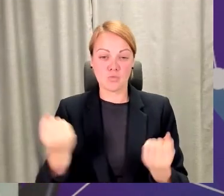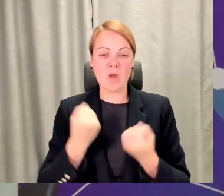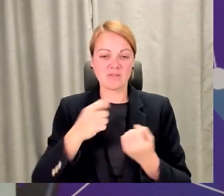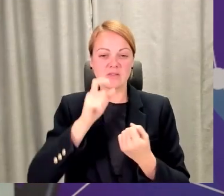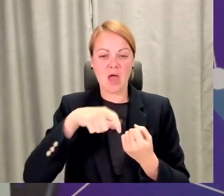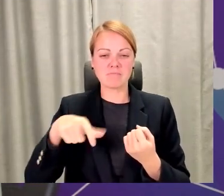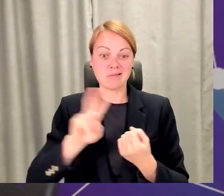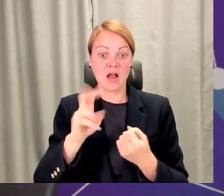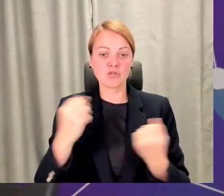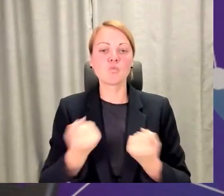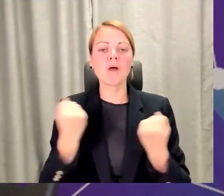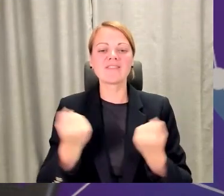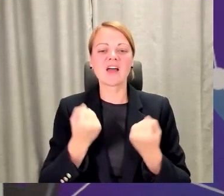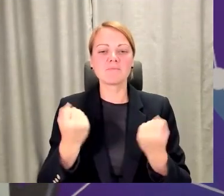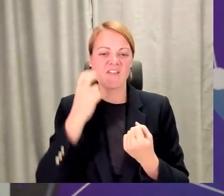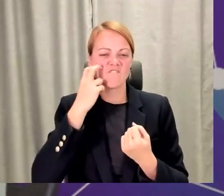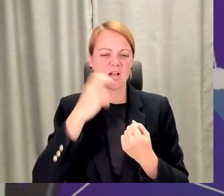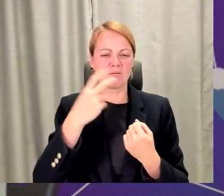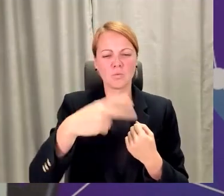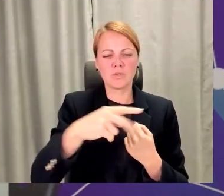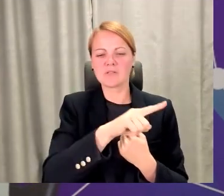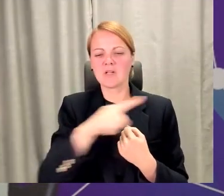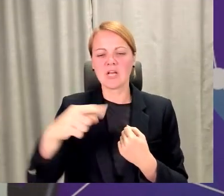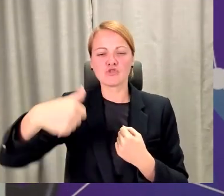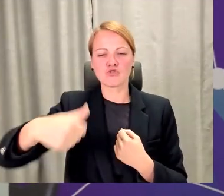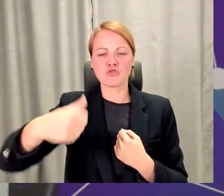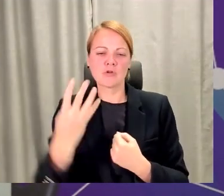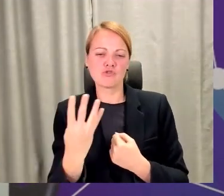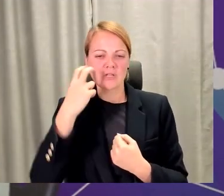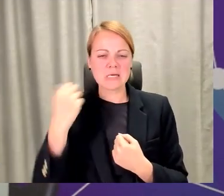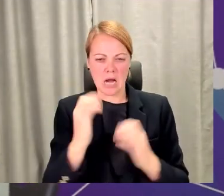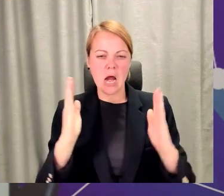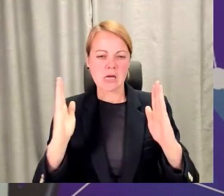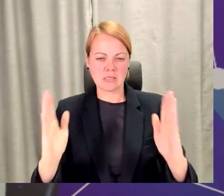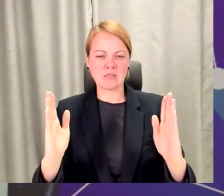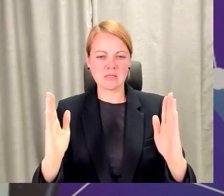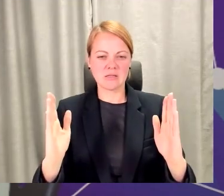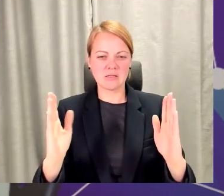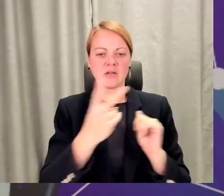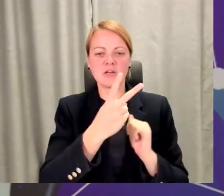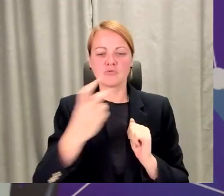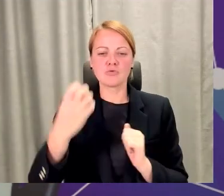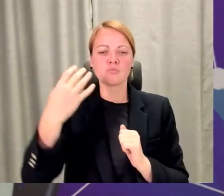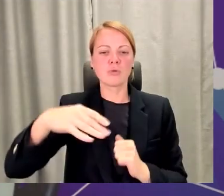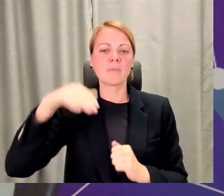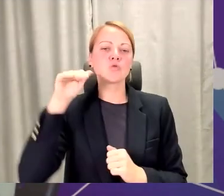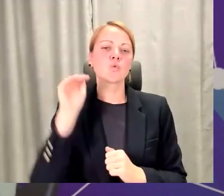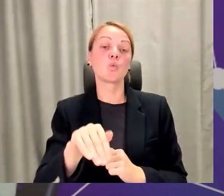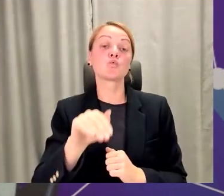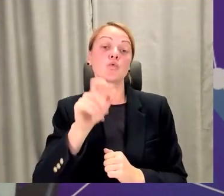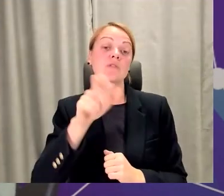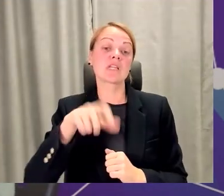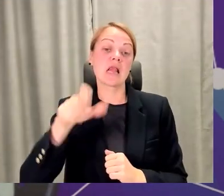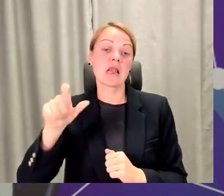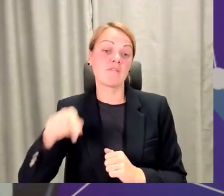vecumā, tas ir no 20 un 64 gadiem, un tie ir 240 tūkstovaši. Viņiem ir šobrīd